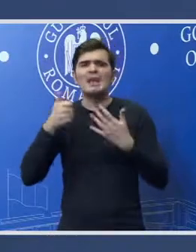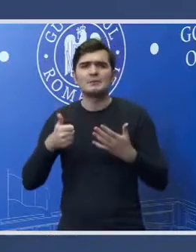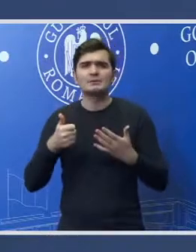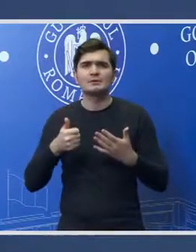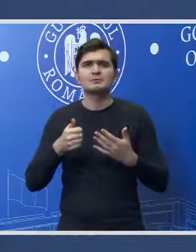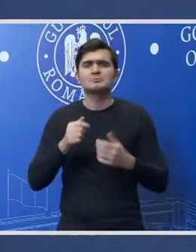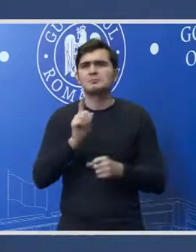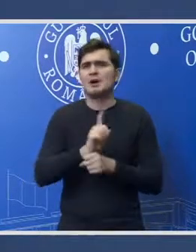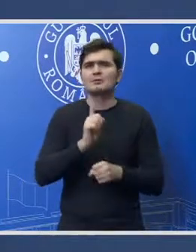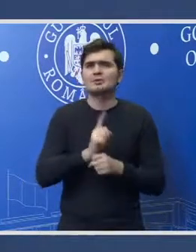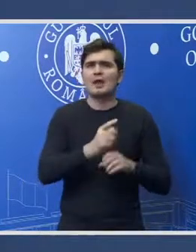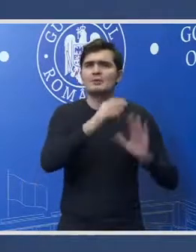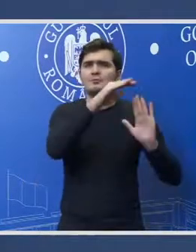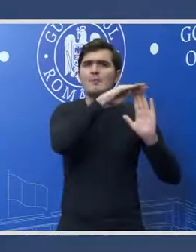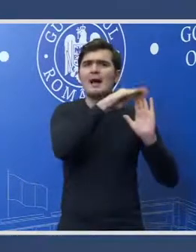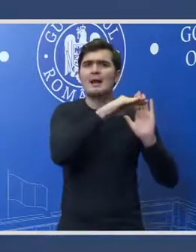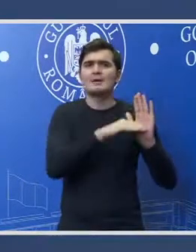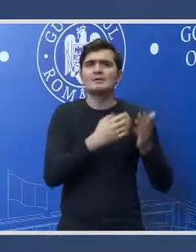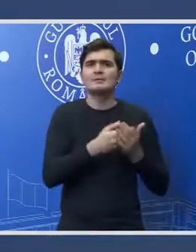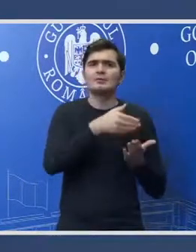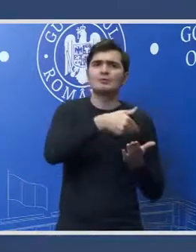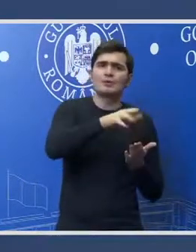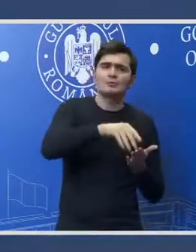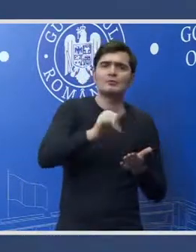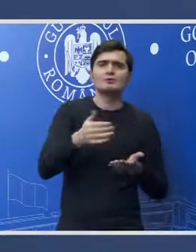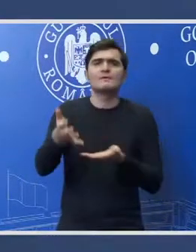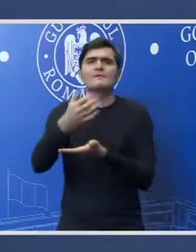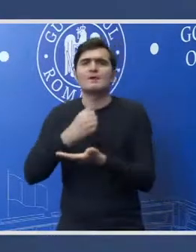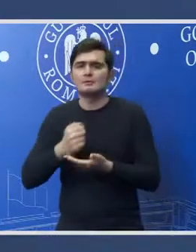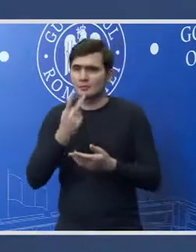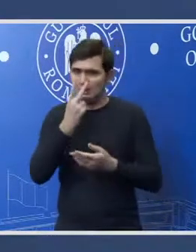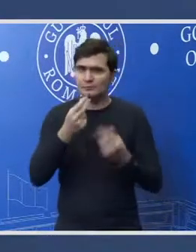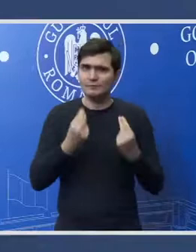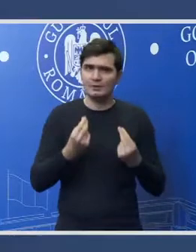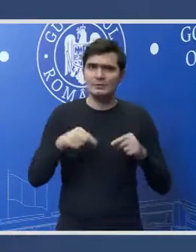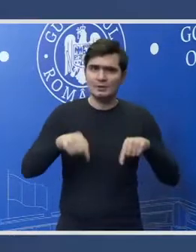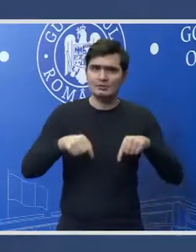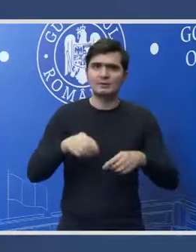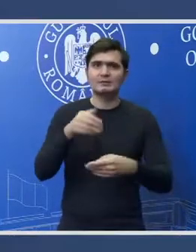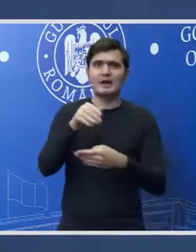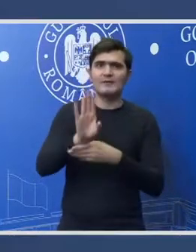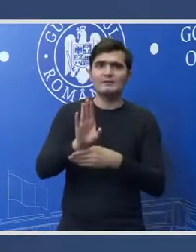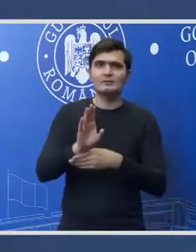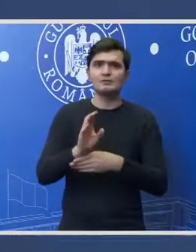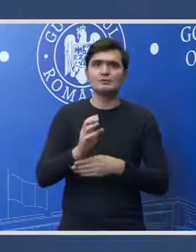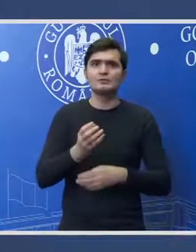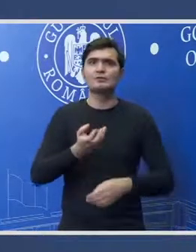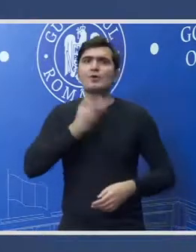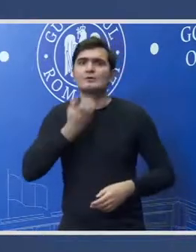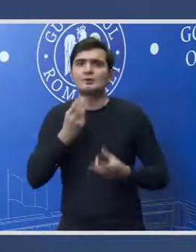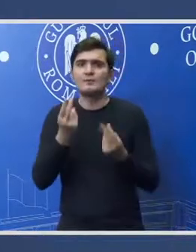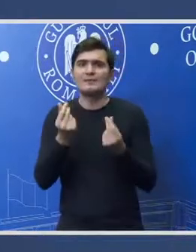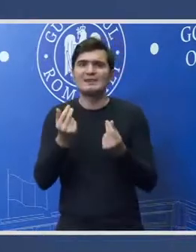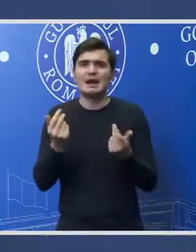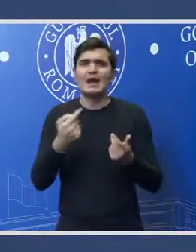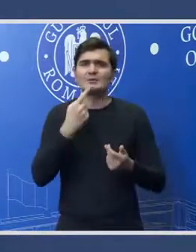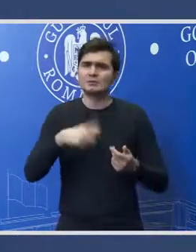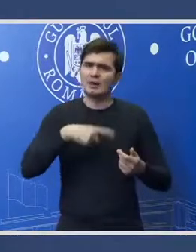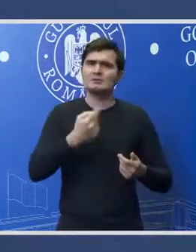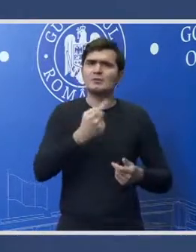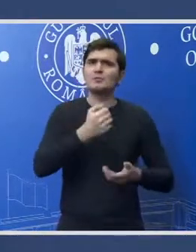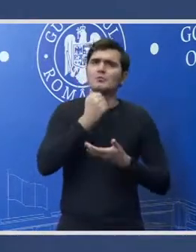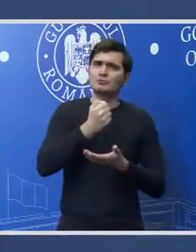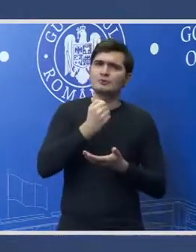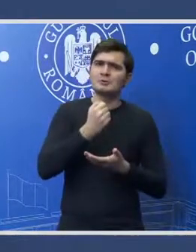parametrii de cheltuiel și venituri. Ați văzut foarte bine și astăzi avizul Consiliului Fiscal, care spune că este un buget